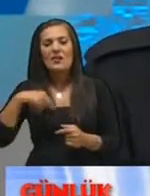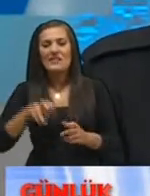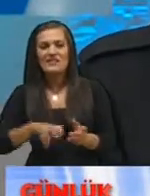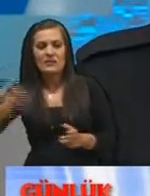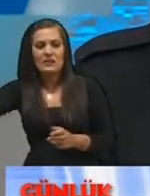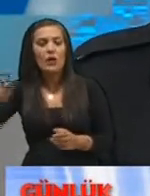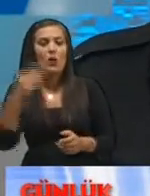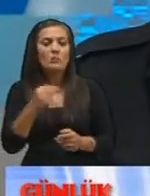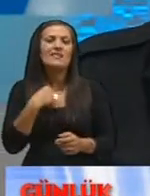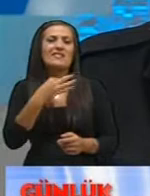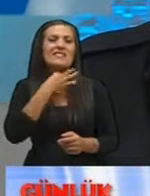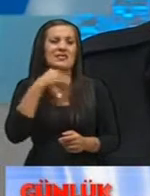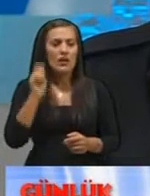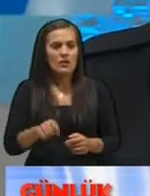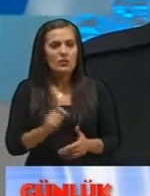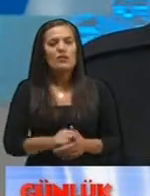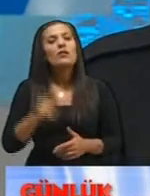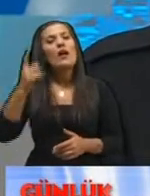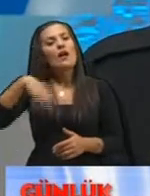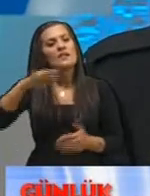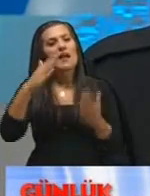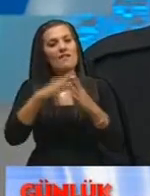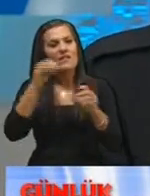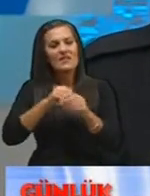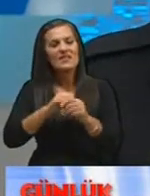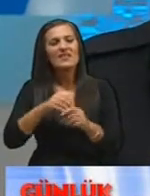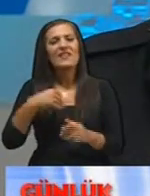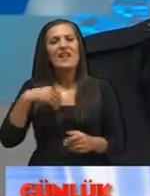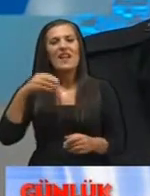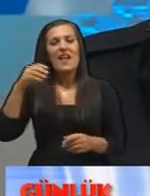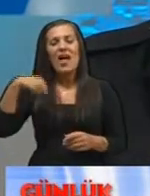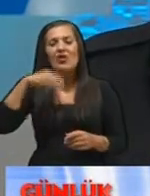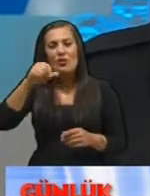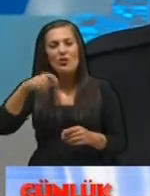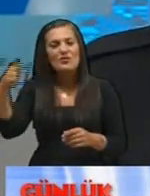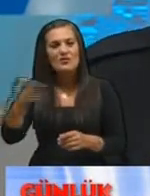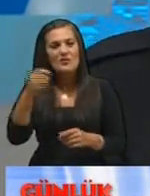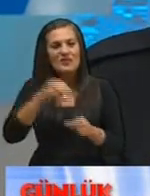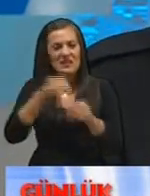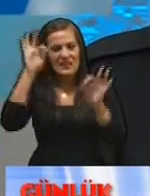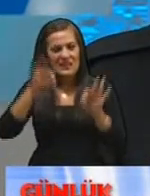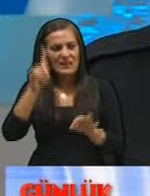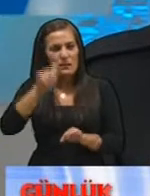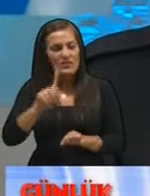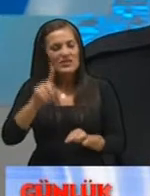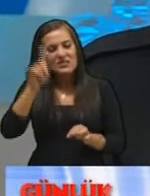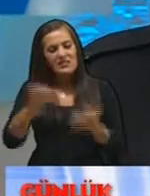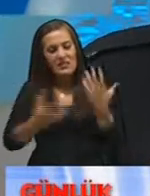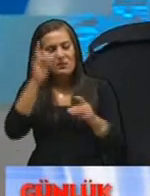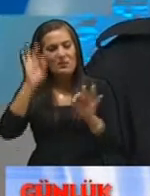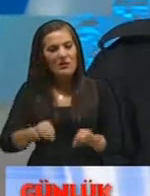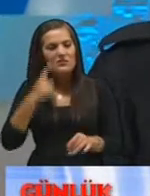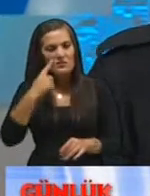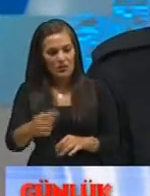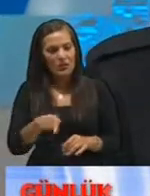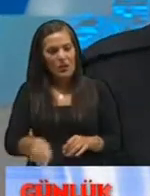biz rica ediyoruz herkes evlerinde kuru kimli toz bulundurursa eğer yangının başlangıcından itibaren çünkü